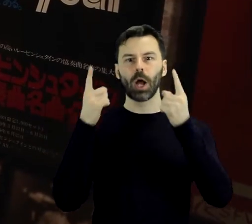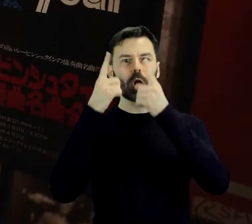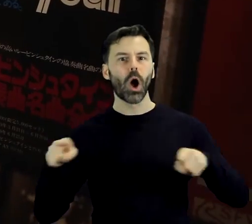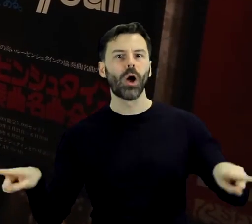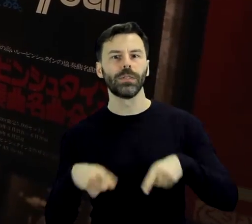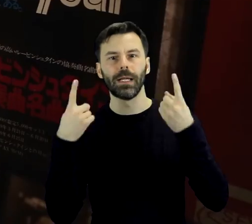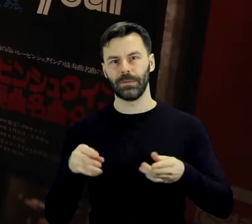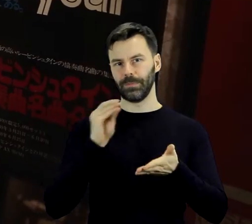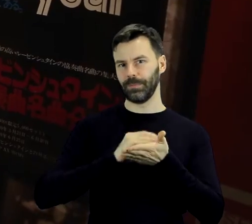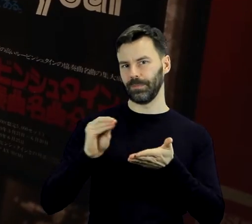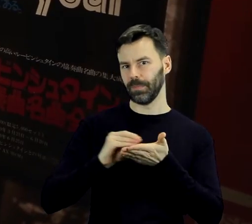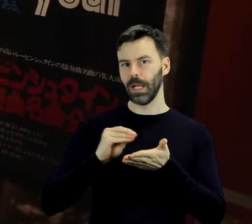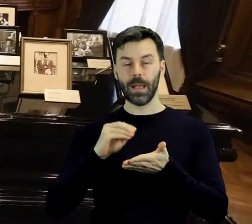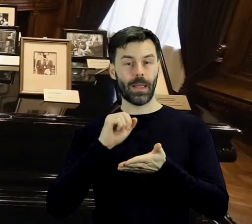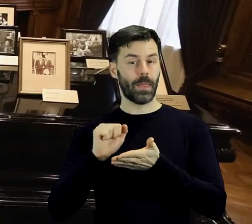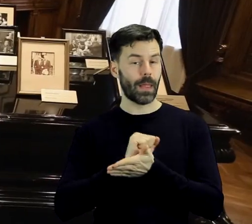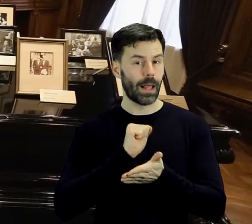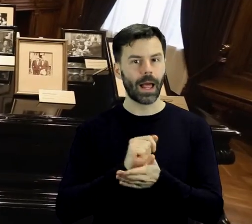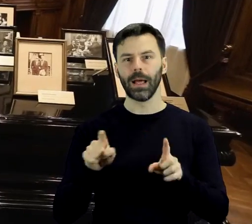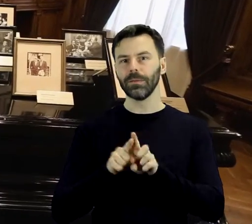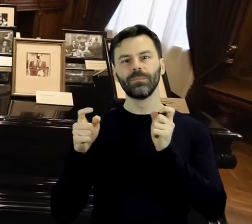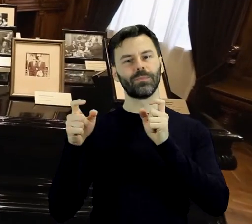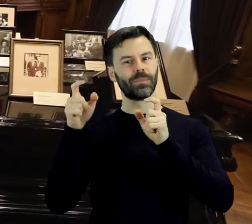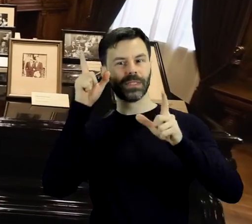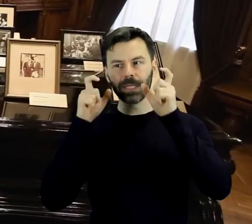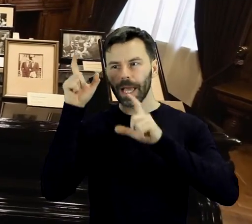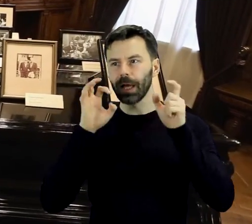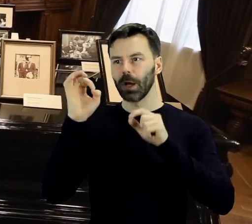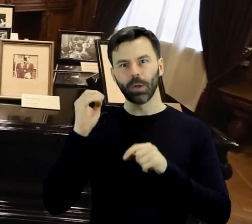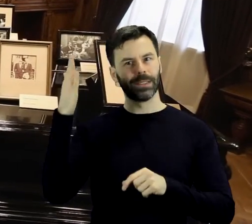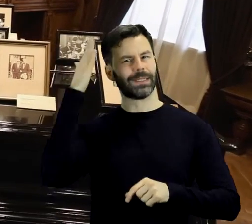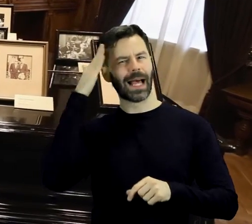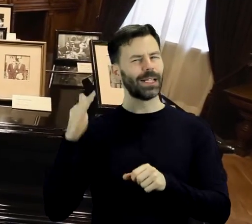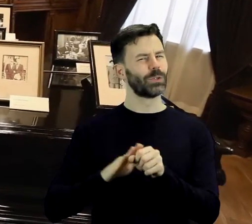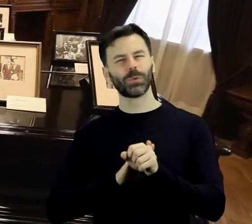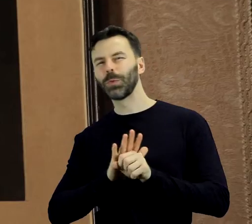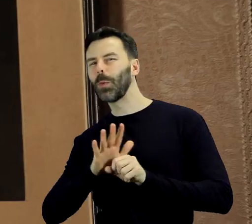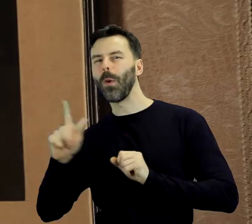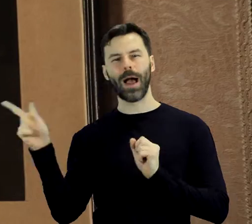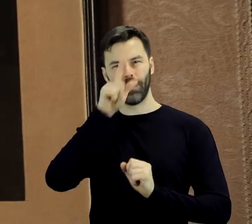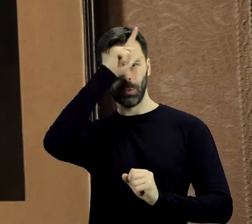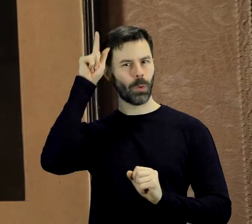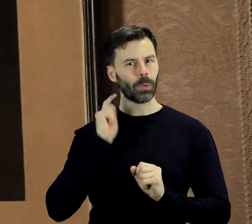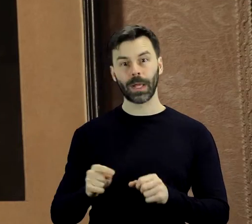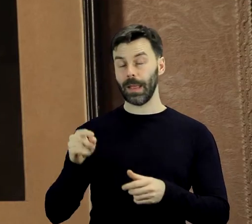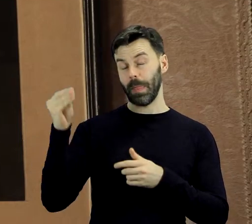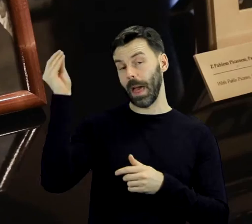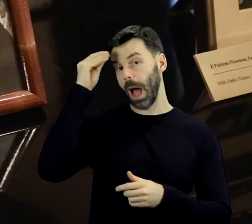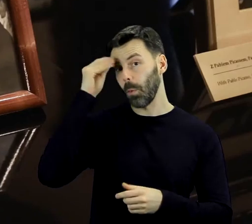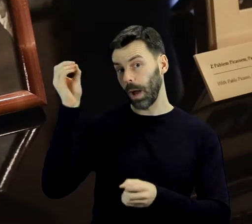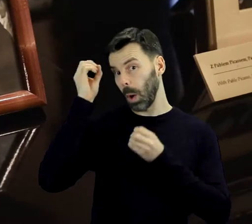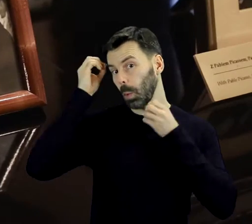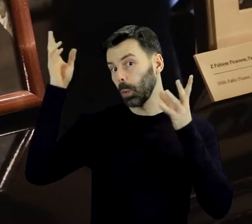afisze, notatki prasowe oraz zdjęcia upamiętniające znajomość z wybitnymi ludźmi świata nauki,